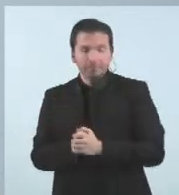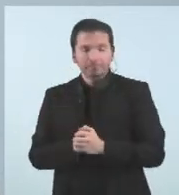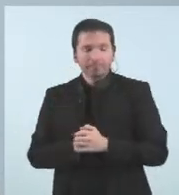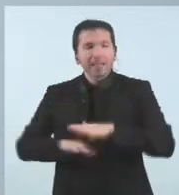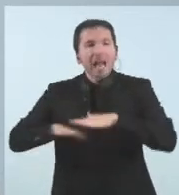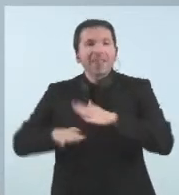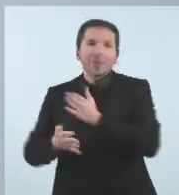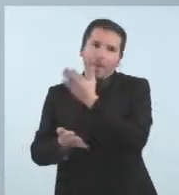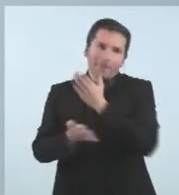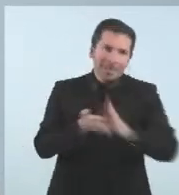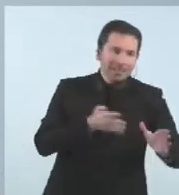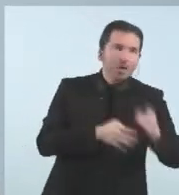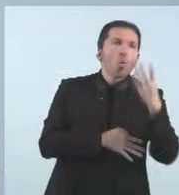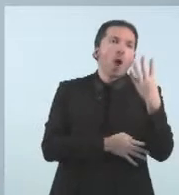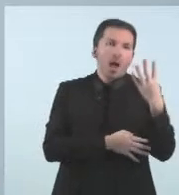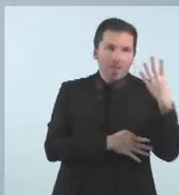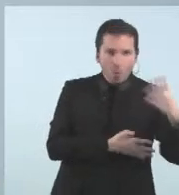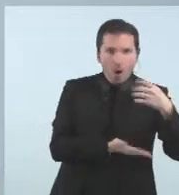activa parcial són 44.